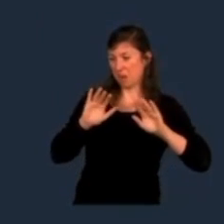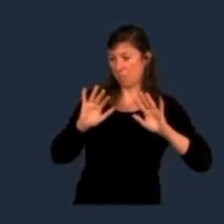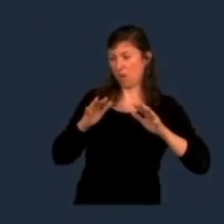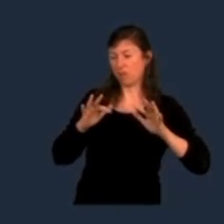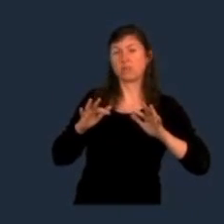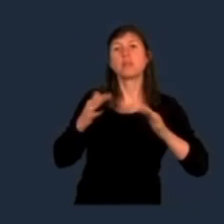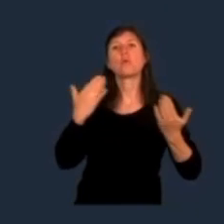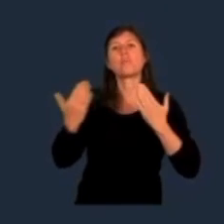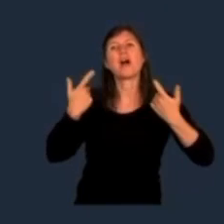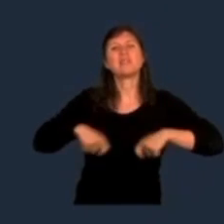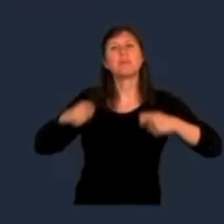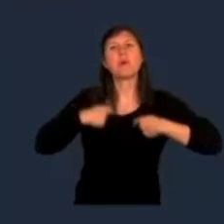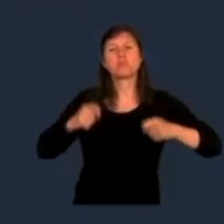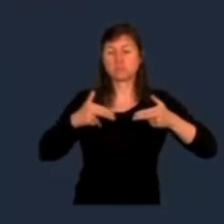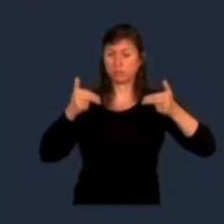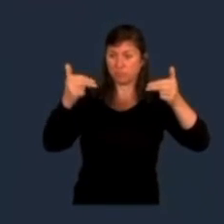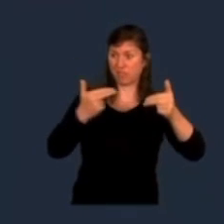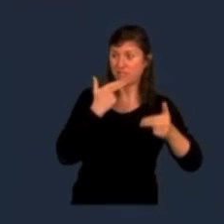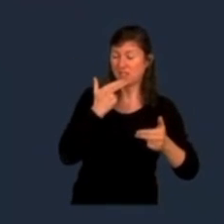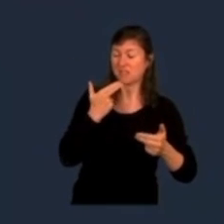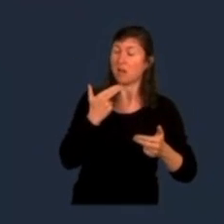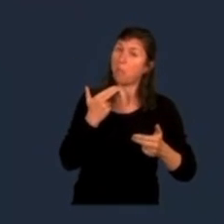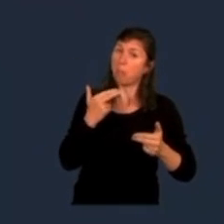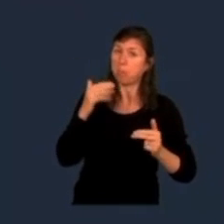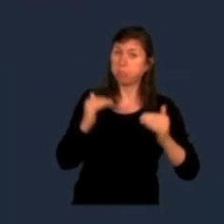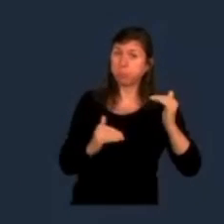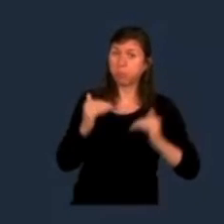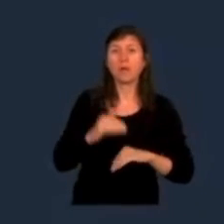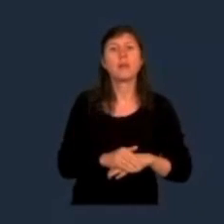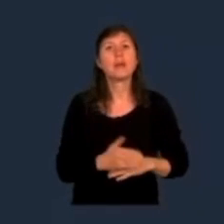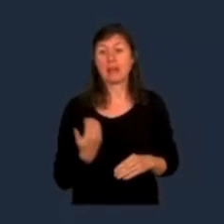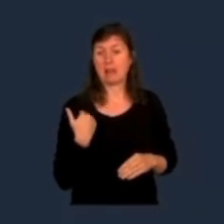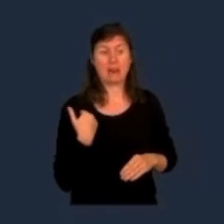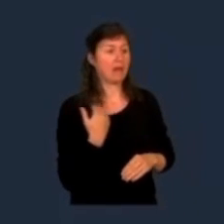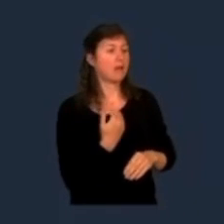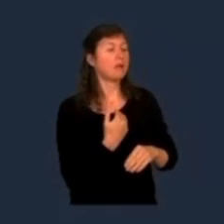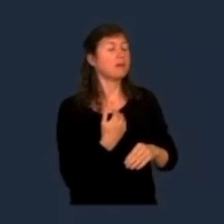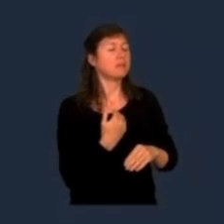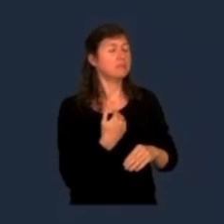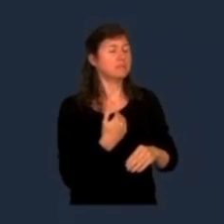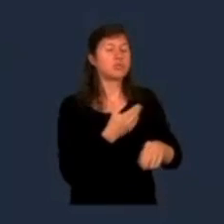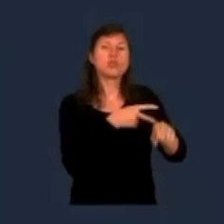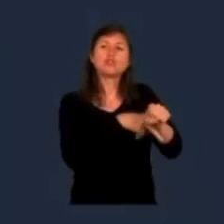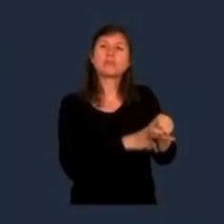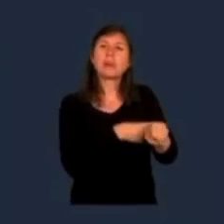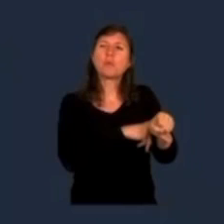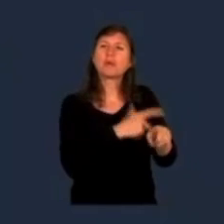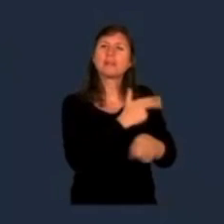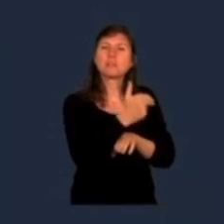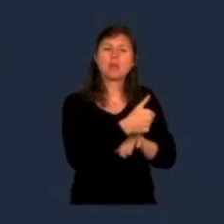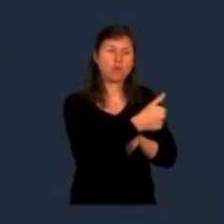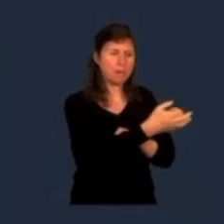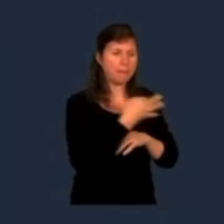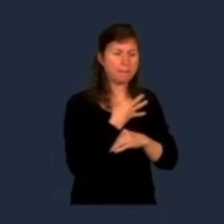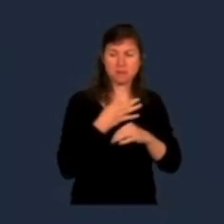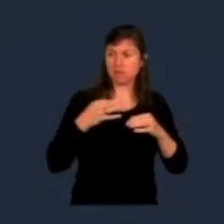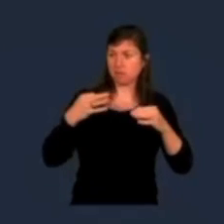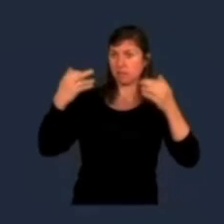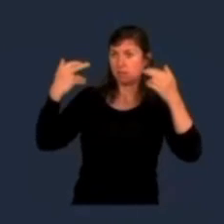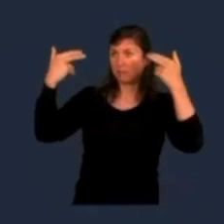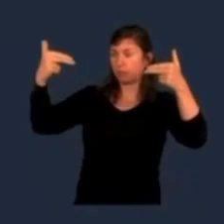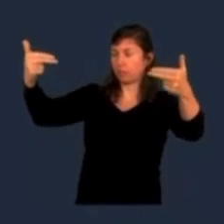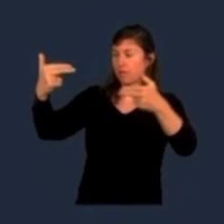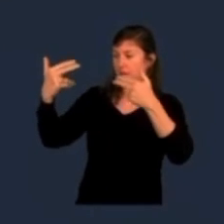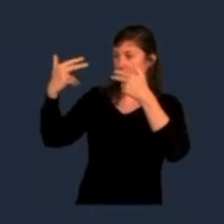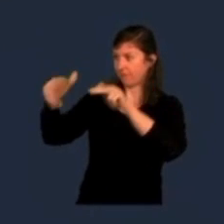récemment, des documents commandés par l'École des officiers de la Gendarmerie nationale, qui démontrent que les vidéos sont mobilisées sur une